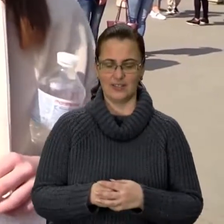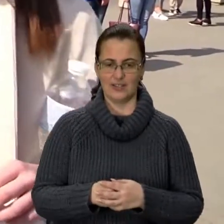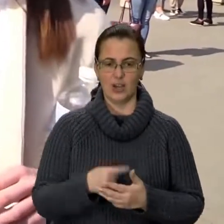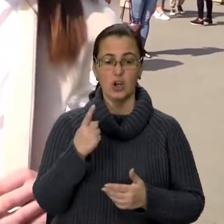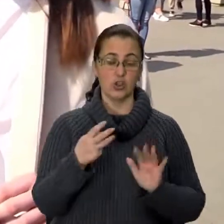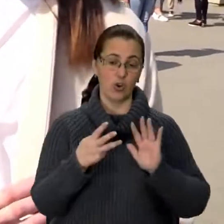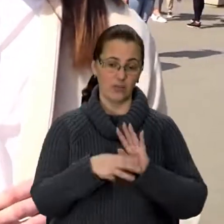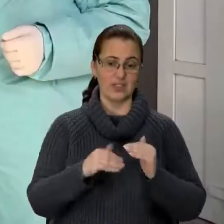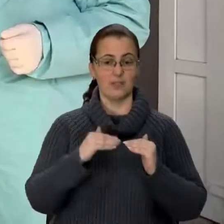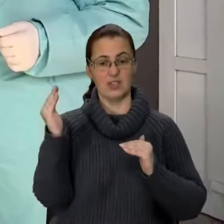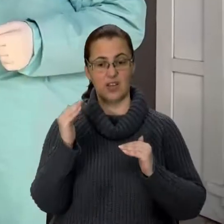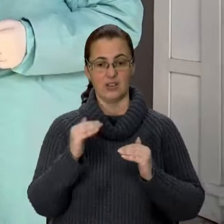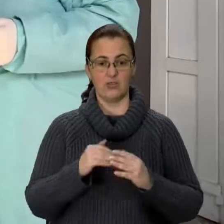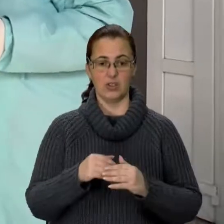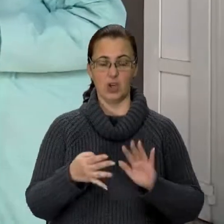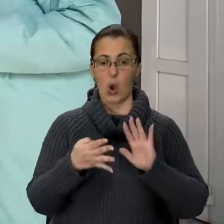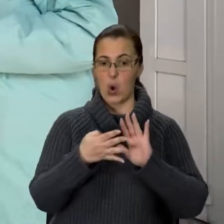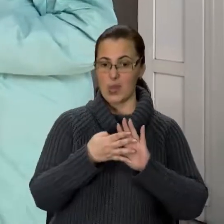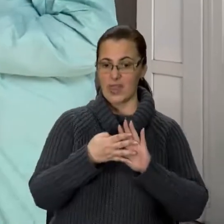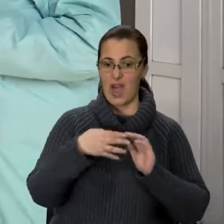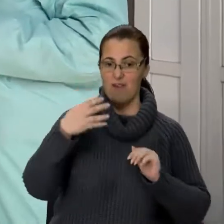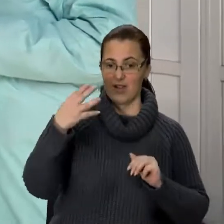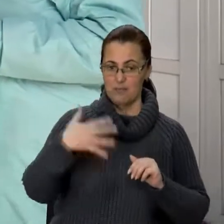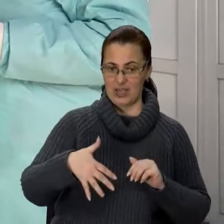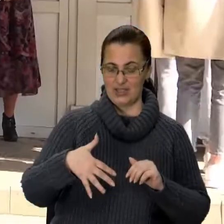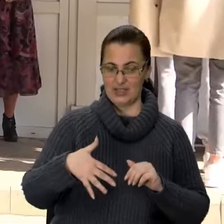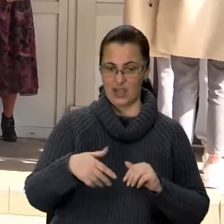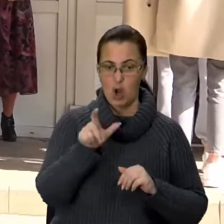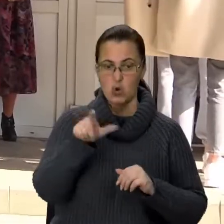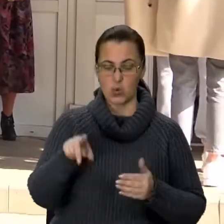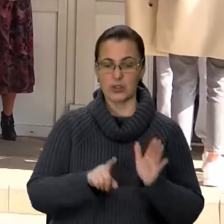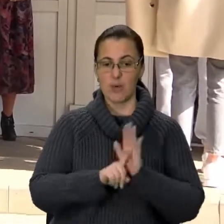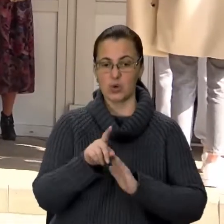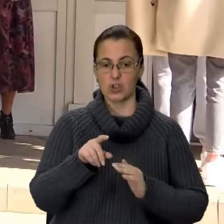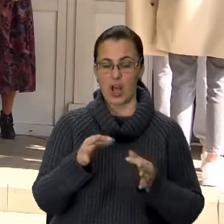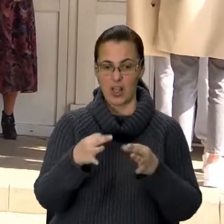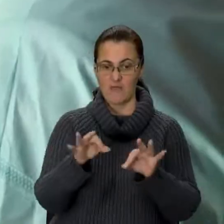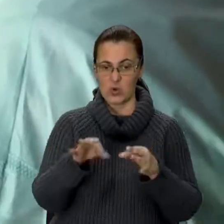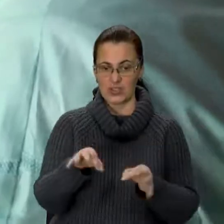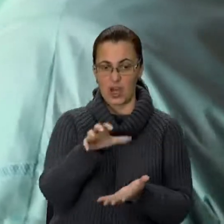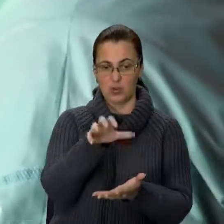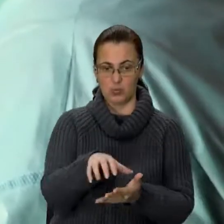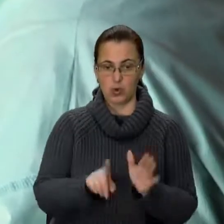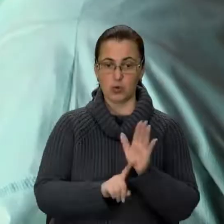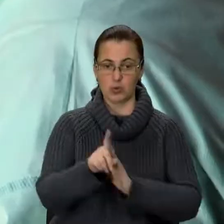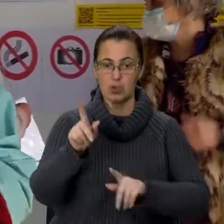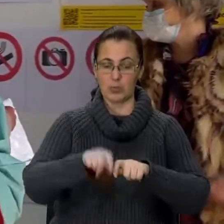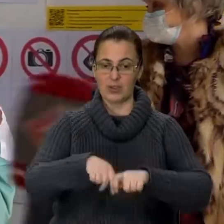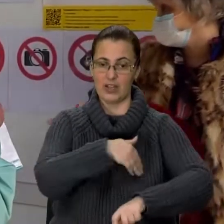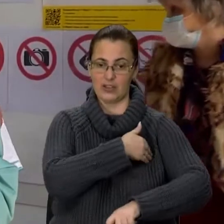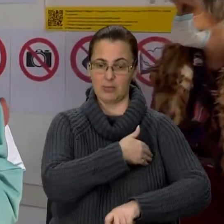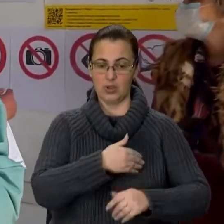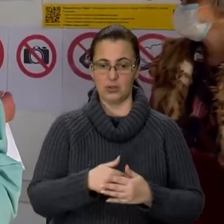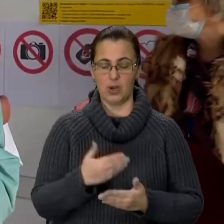180 і вище. О 9.50 абітурієнтів почали впускати до пункту тестування. Спершу вимірювали температуру.